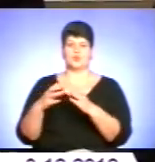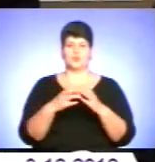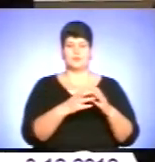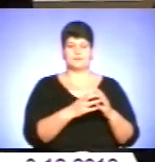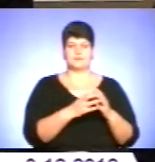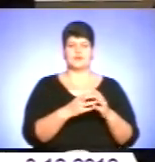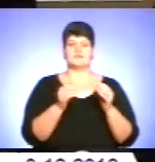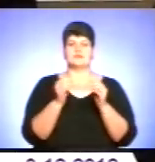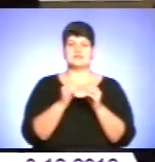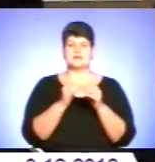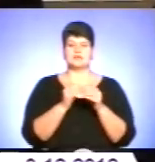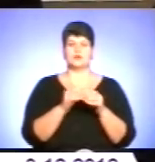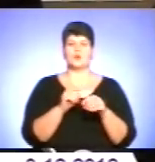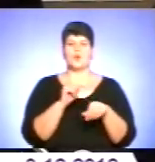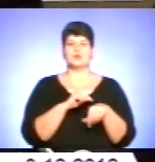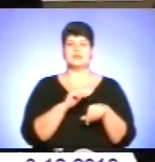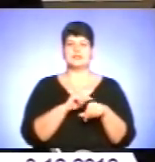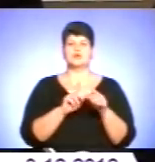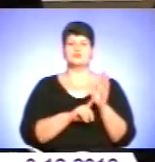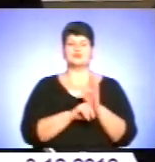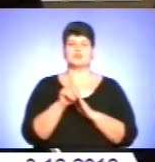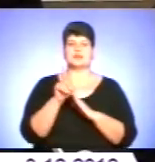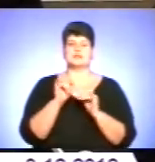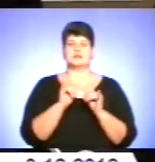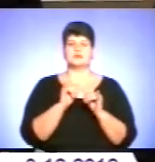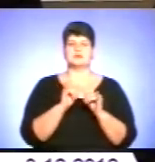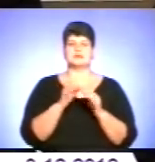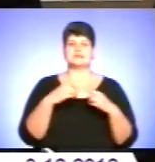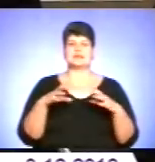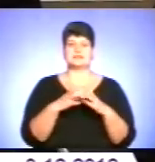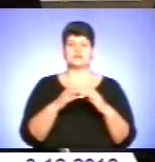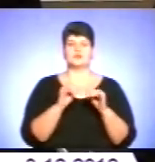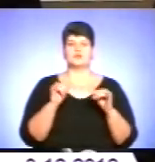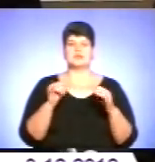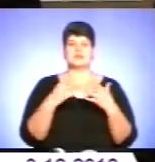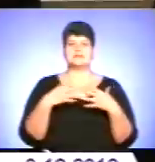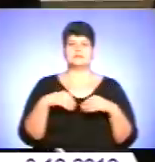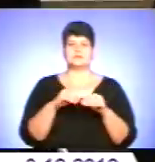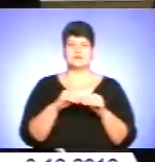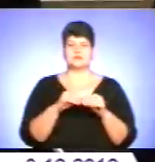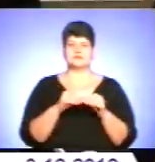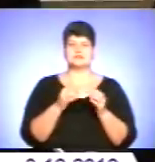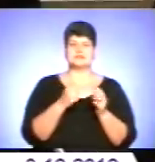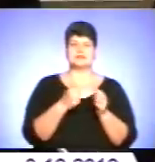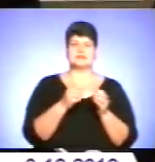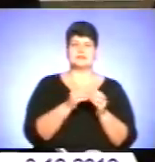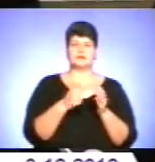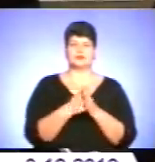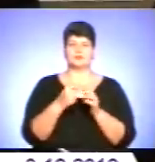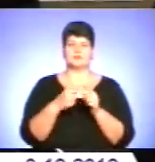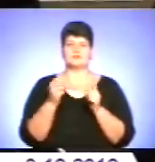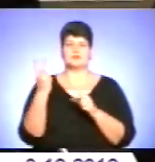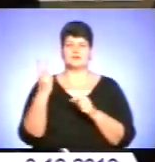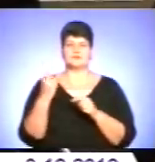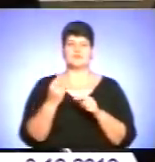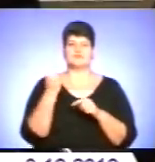розпочнеться секція розвиток інституту сім'ї в новому залі з 10 до пів 12. Згодом